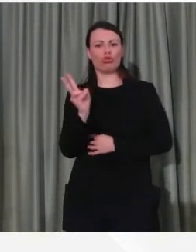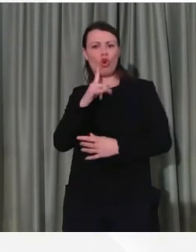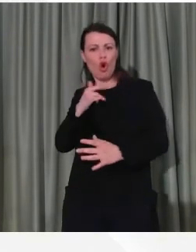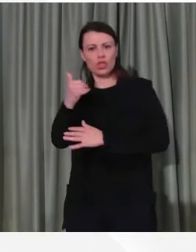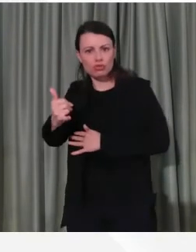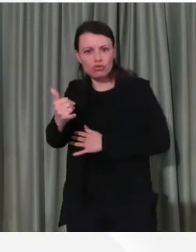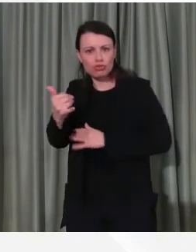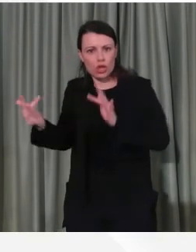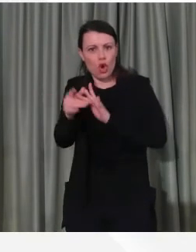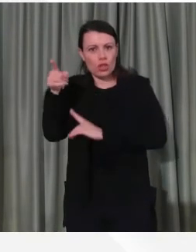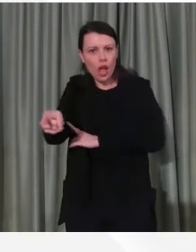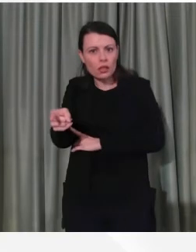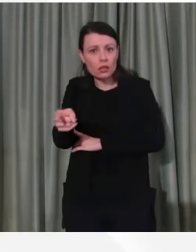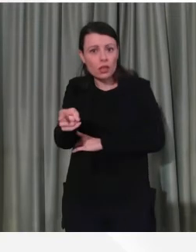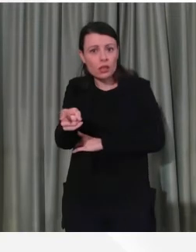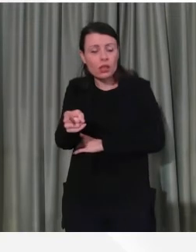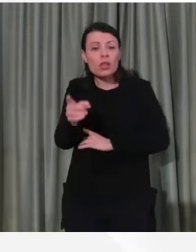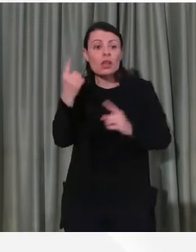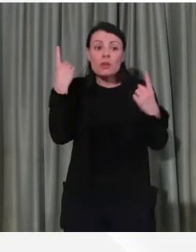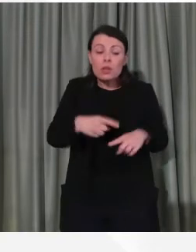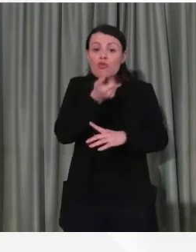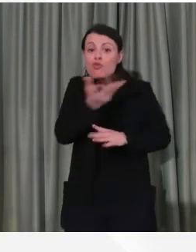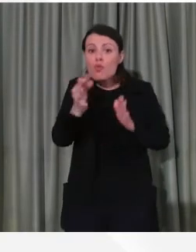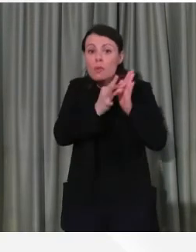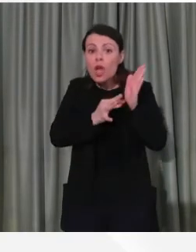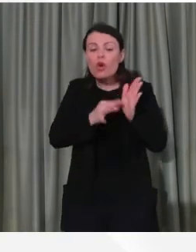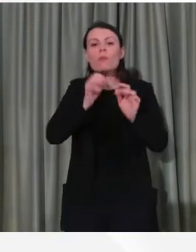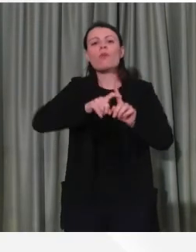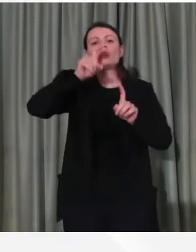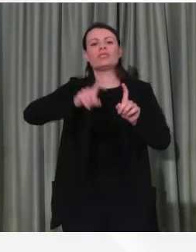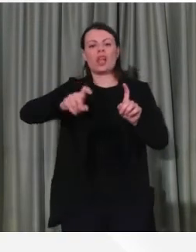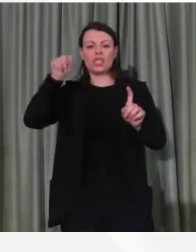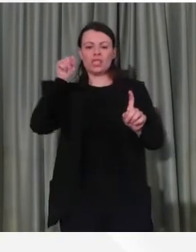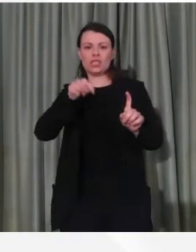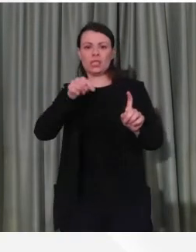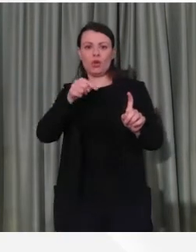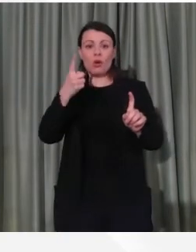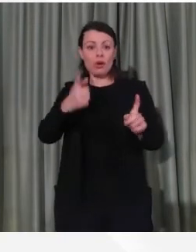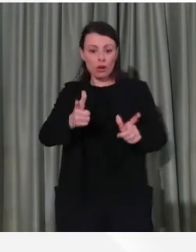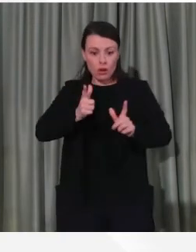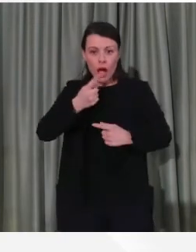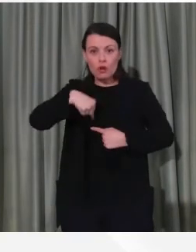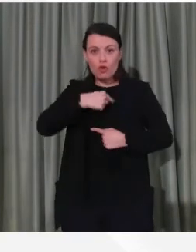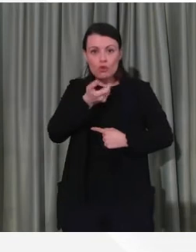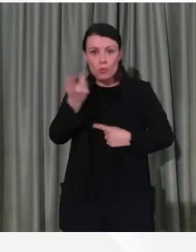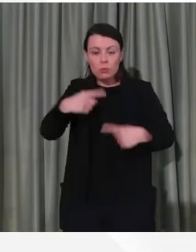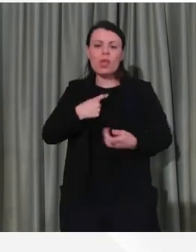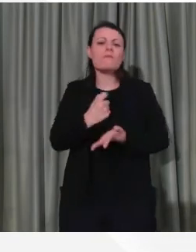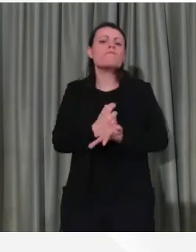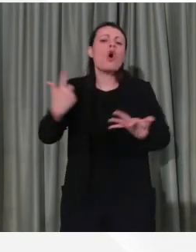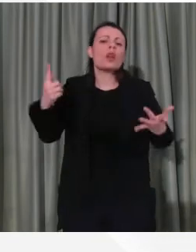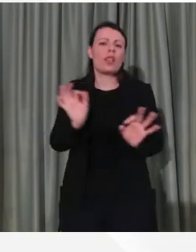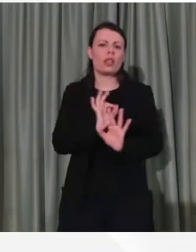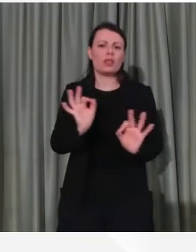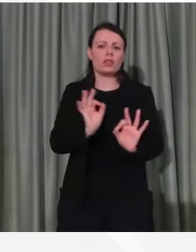questo è un dato statistico, è un dato assolutamente importante per noi. Ricordiamo anche che ogni